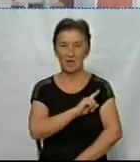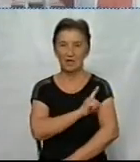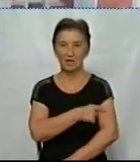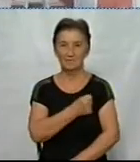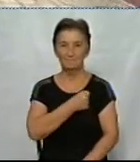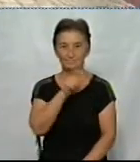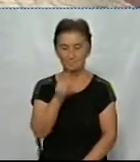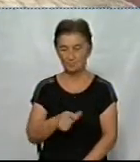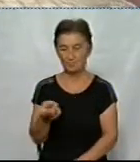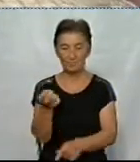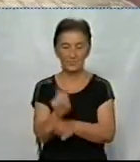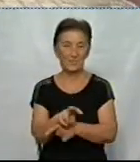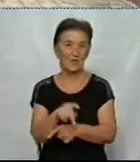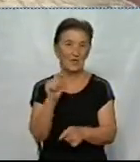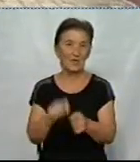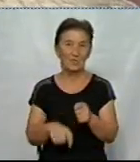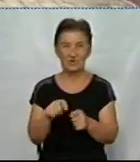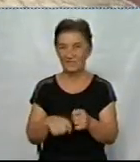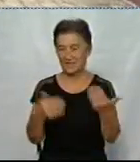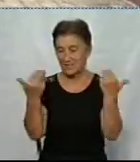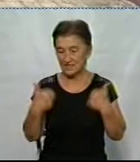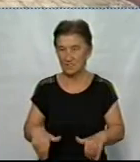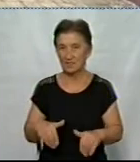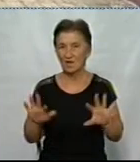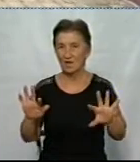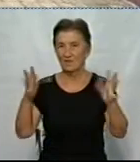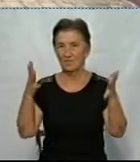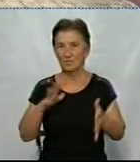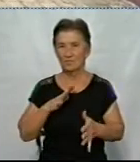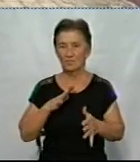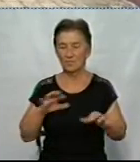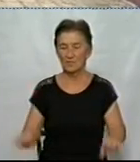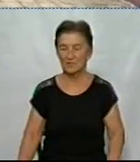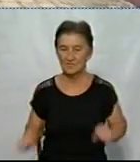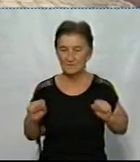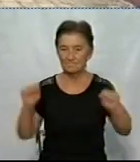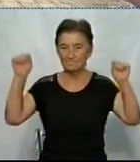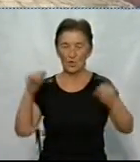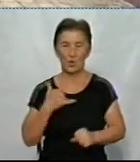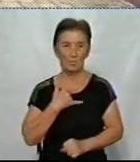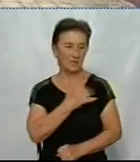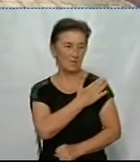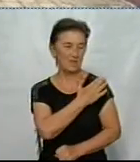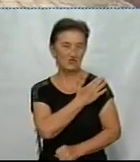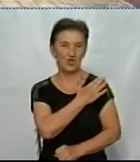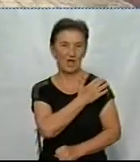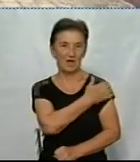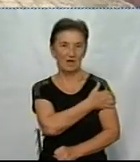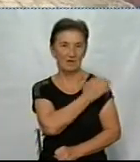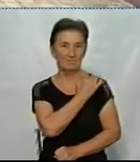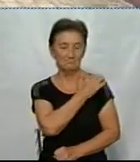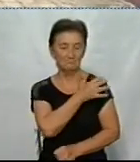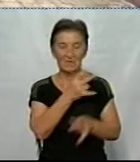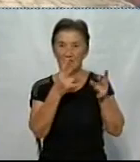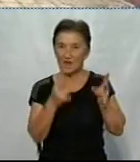перевірити себе. Випадок досить тяжко, і зі штангами було важковато, тому що моє плече травмоване, але все